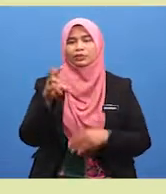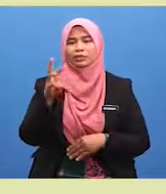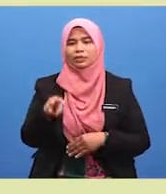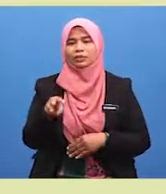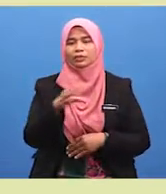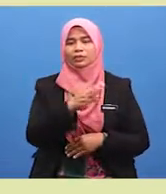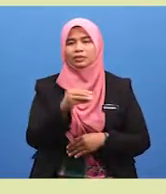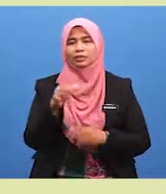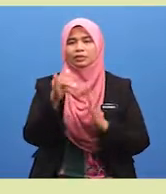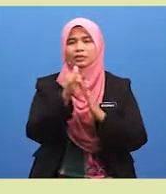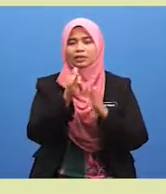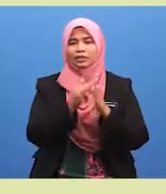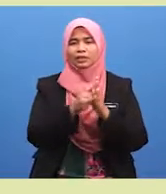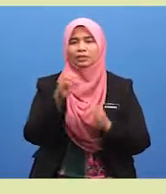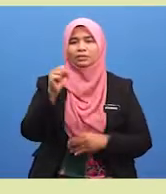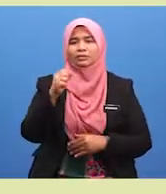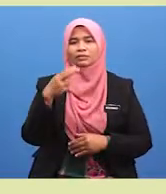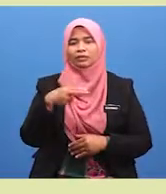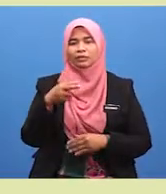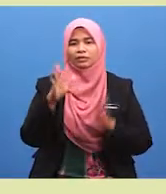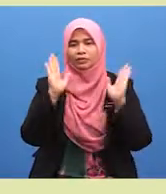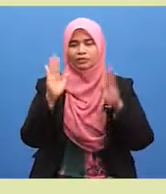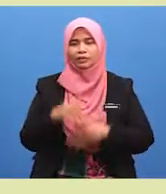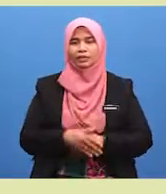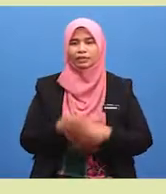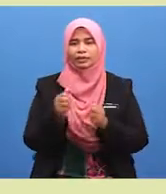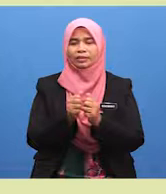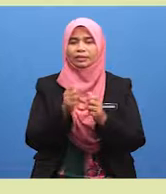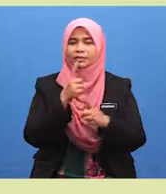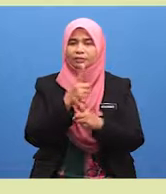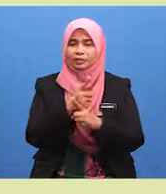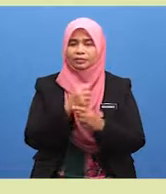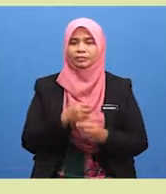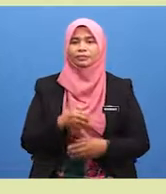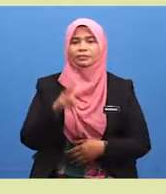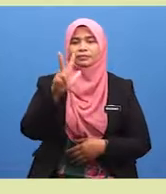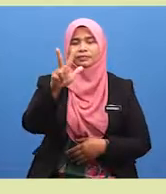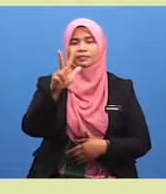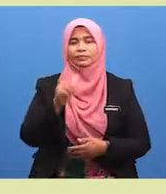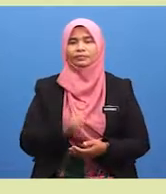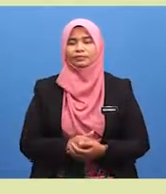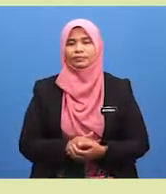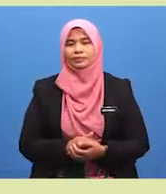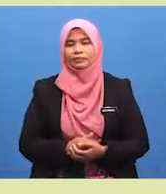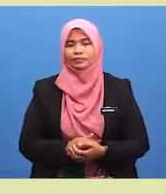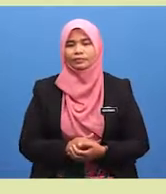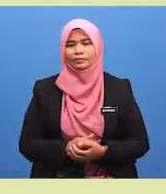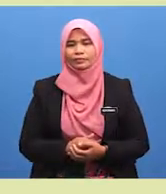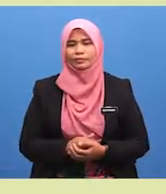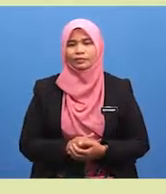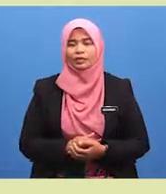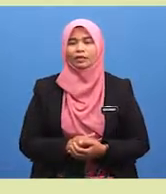dan syarat sah solat dengan betul. Ketiganya, murid-murid.